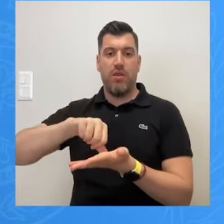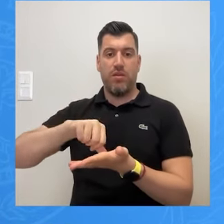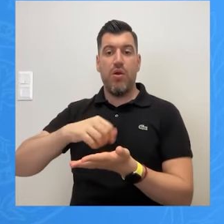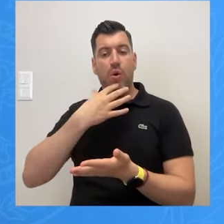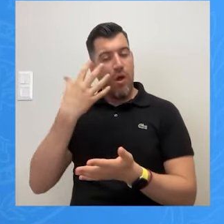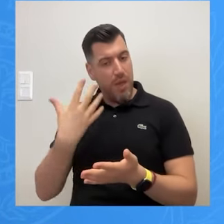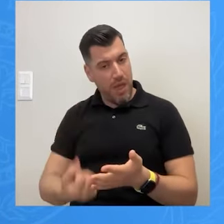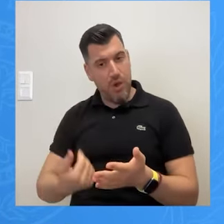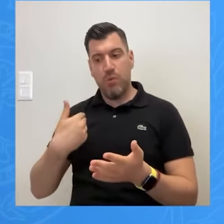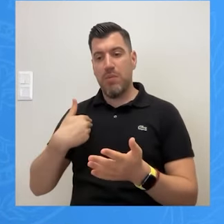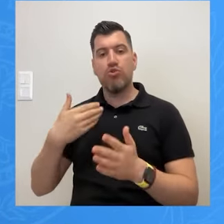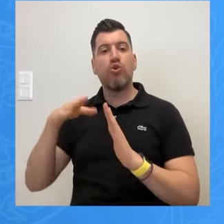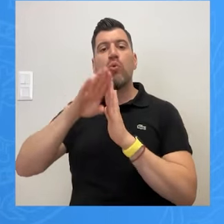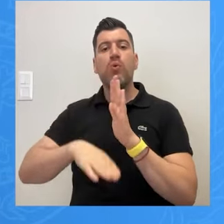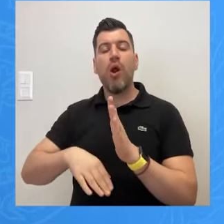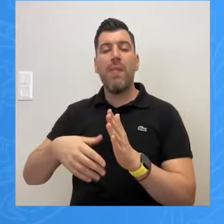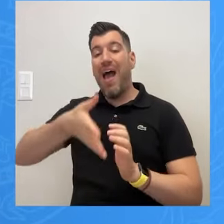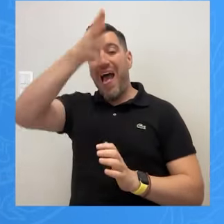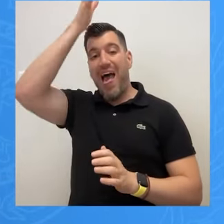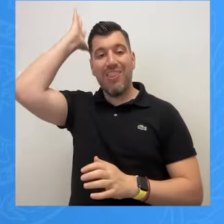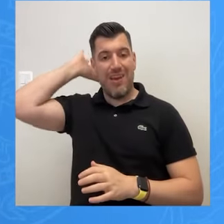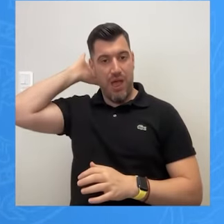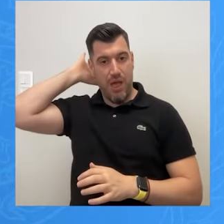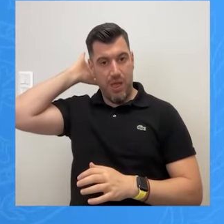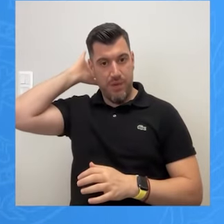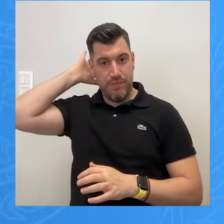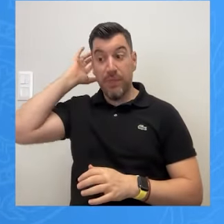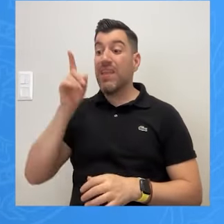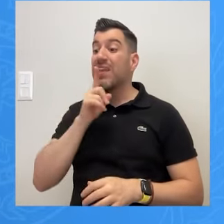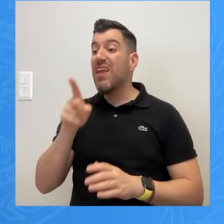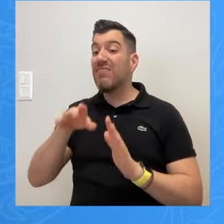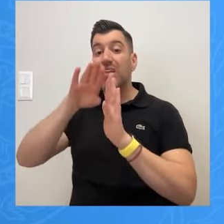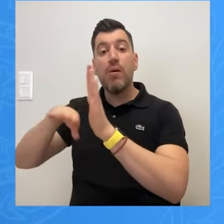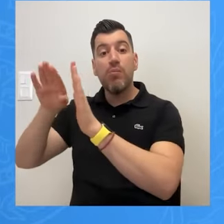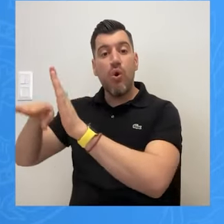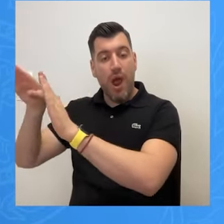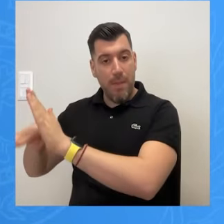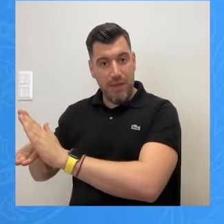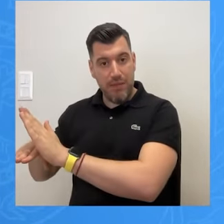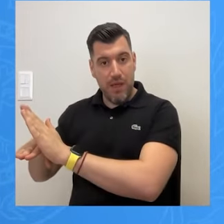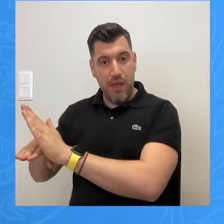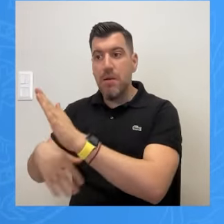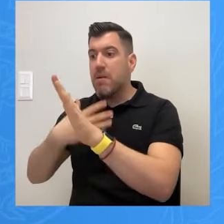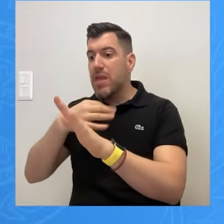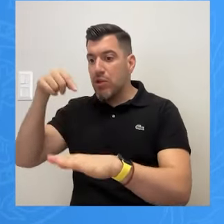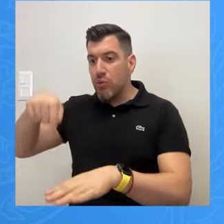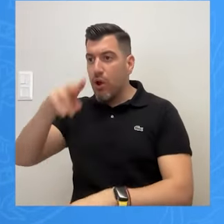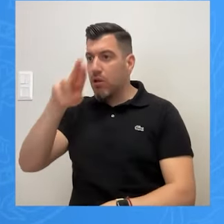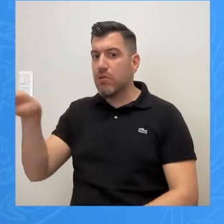Αθηνά και τα προγράμματα αυτά με βάση το νομοσχέδιο καταργούνται, κλείνουν